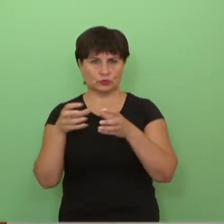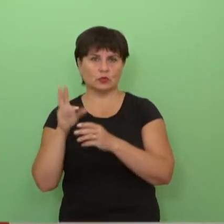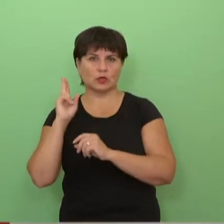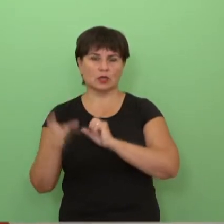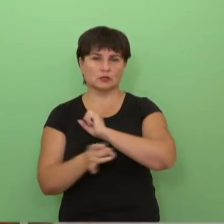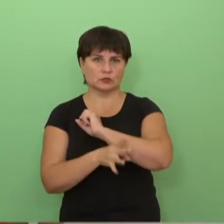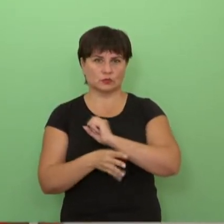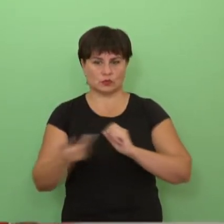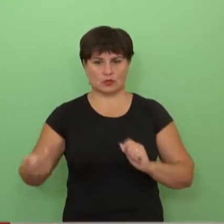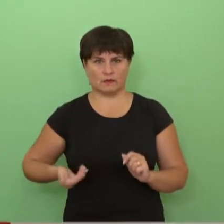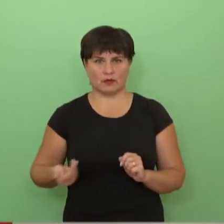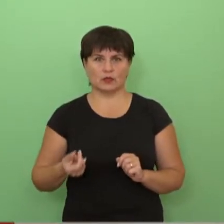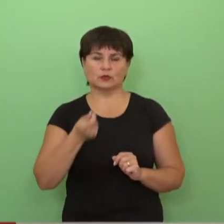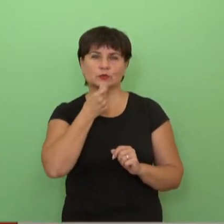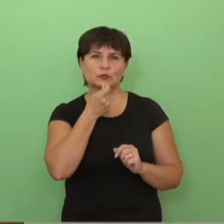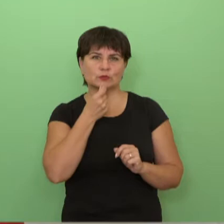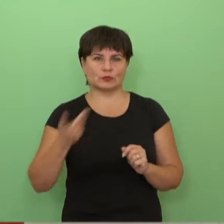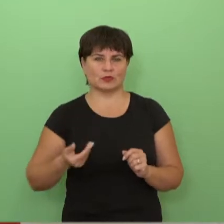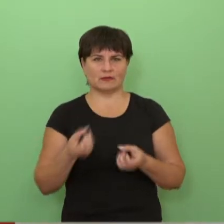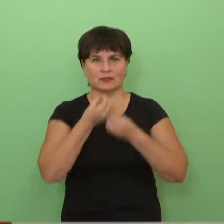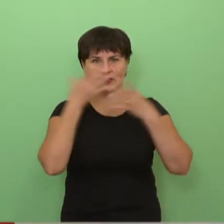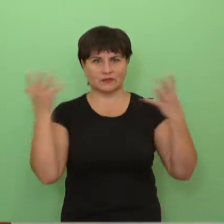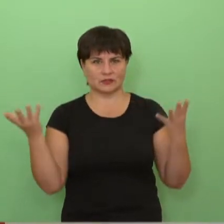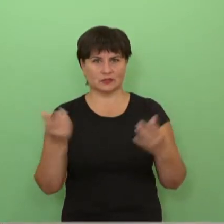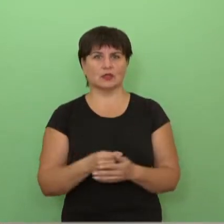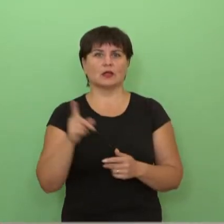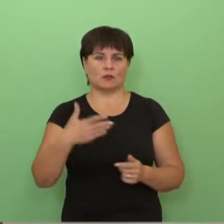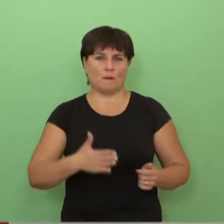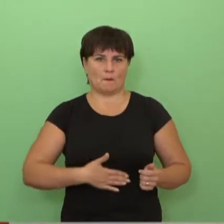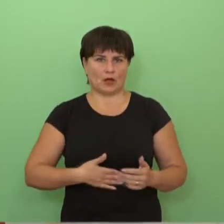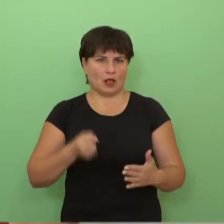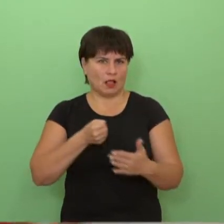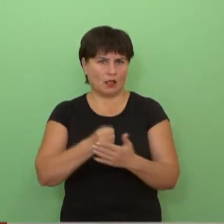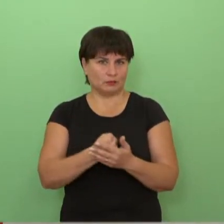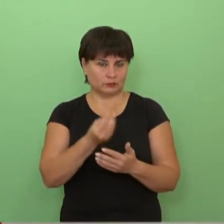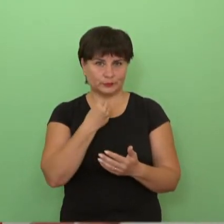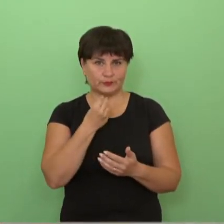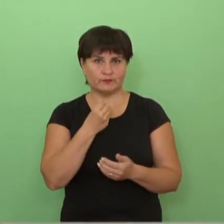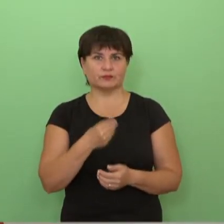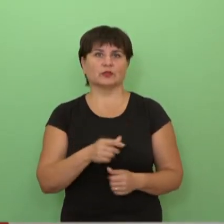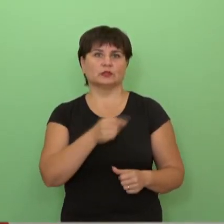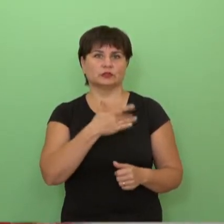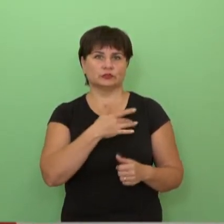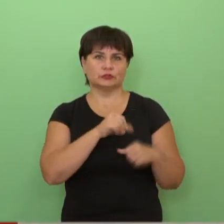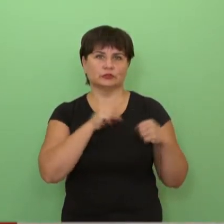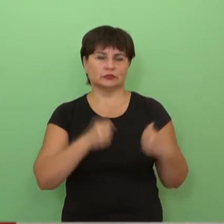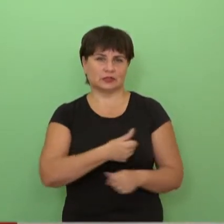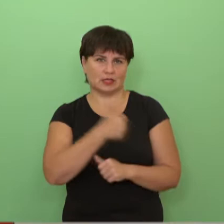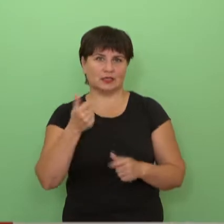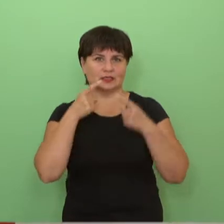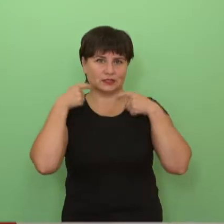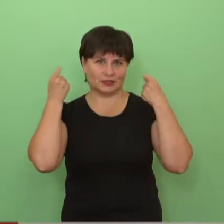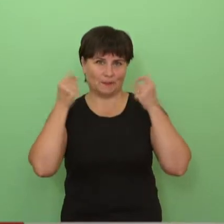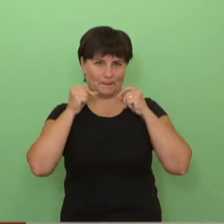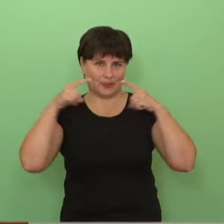vienišų žmonių, rizikos grupės, tų, kurie skurdžiau gyveno žmonių, gyvenimas šiek tiek pašviesėtų, kad jų tavai